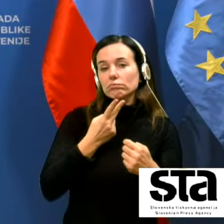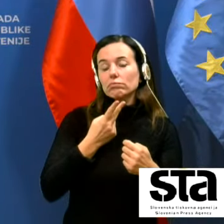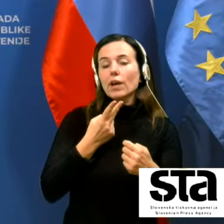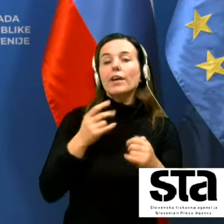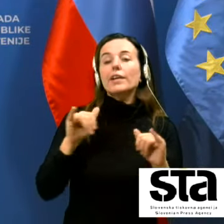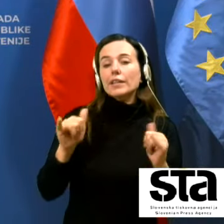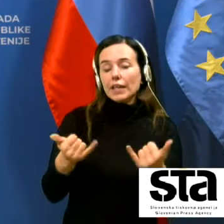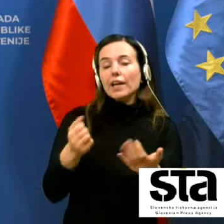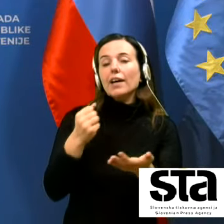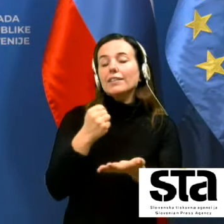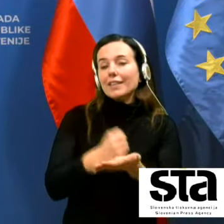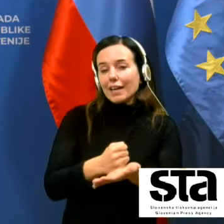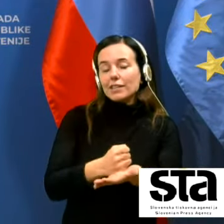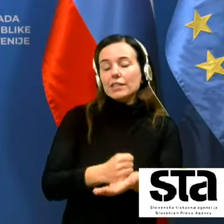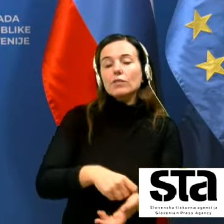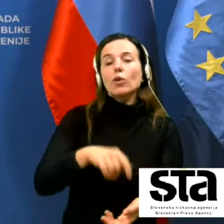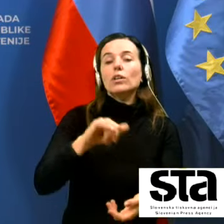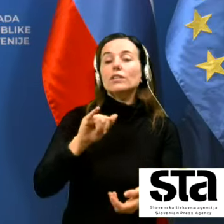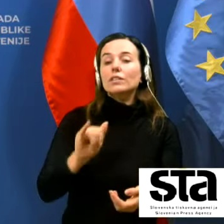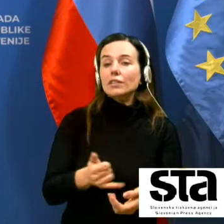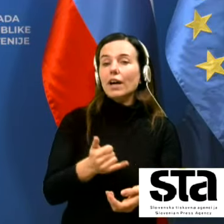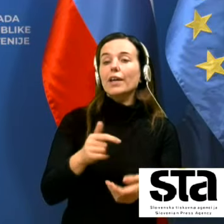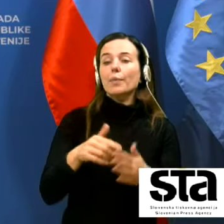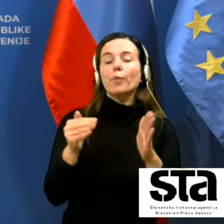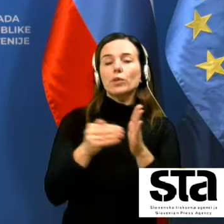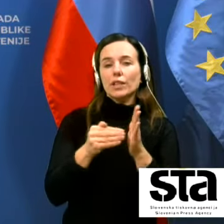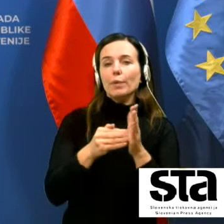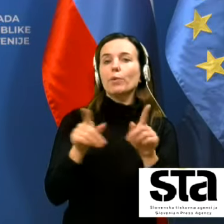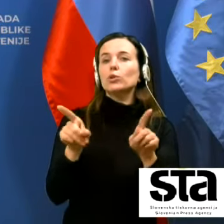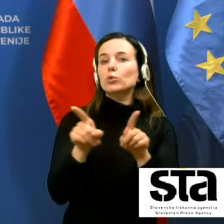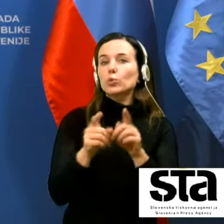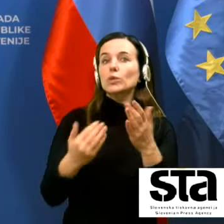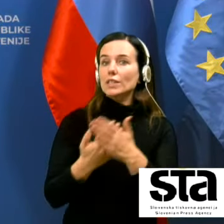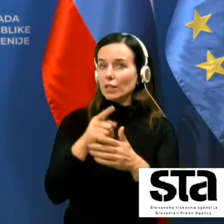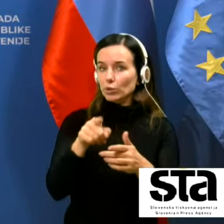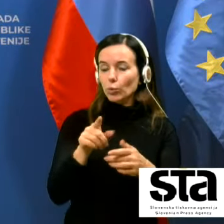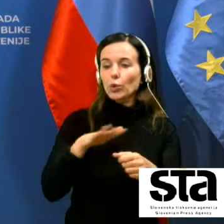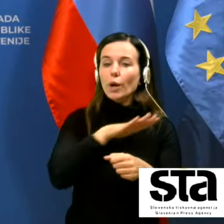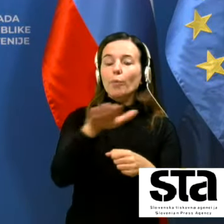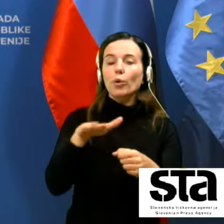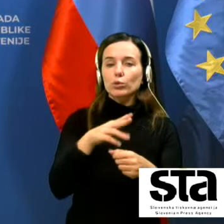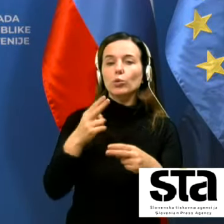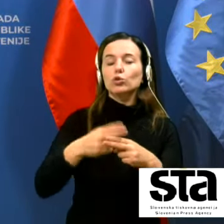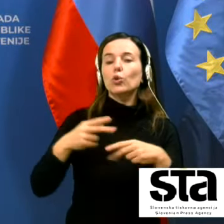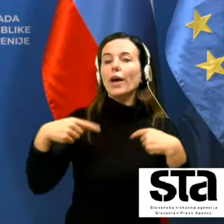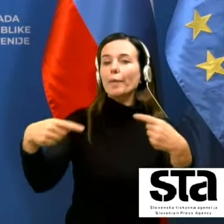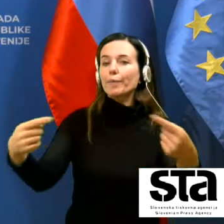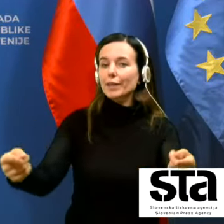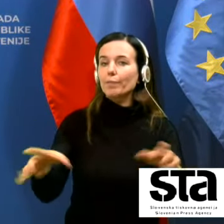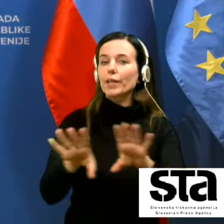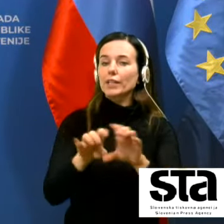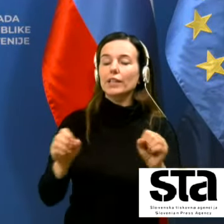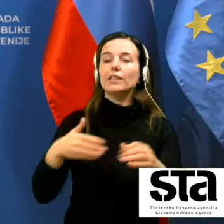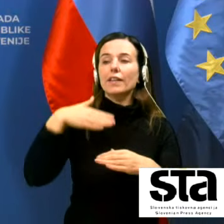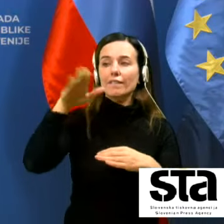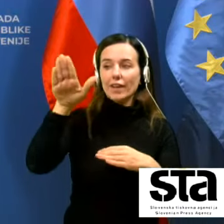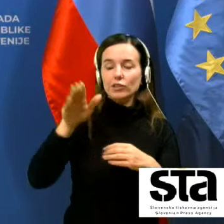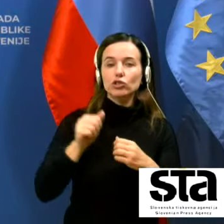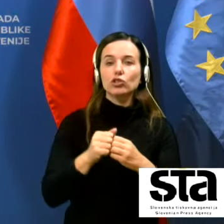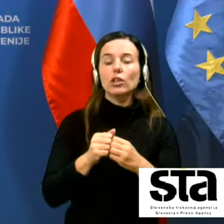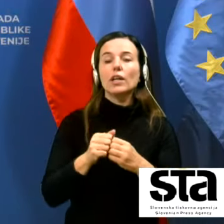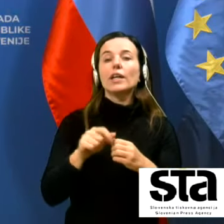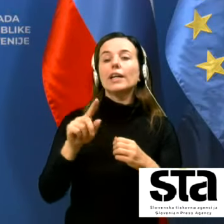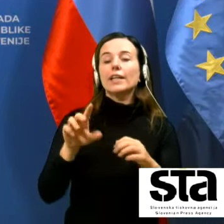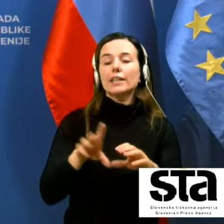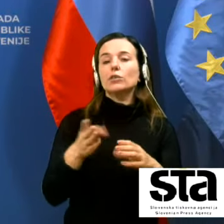je dejstvo je pa da je potreben tudi za to na področju epidemije narediti bistveno več in